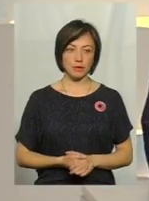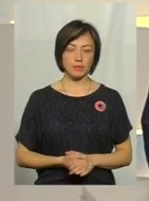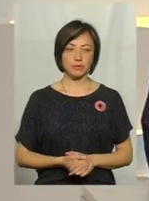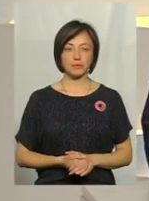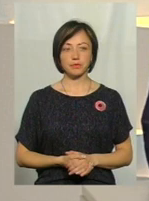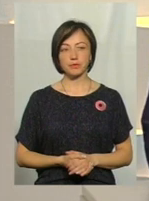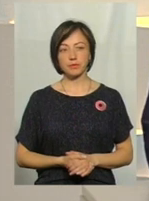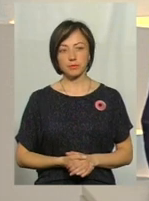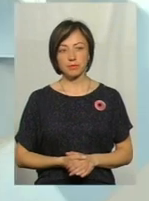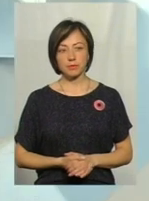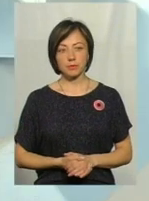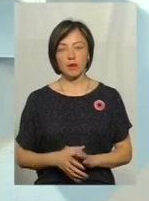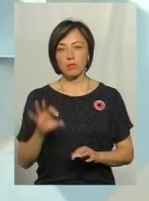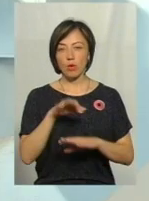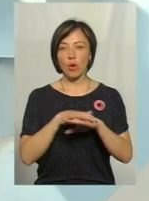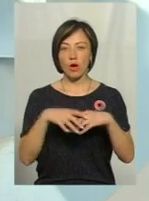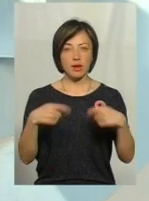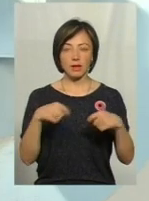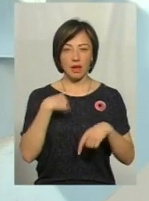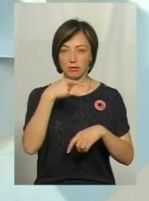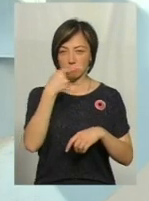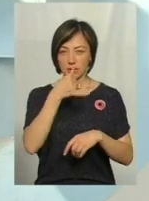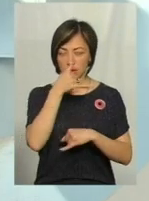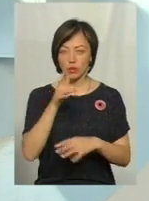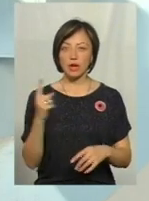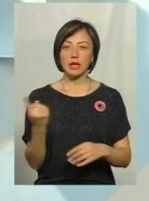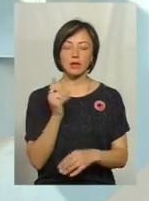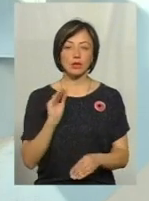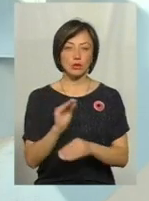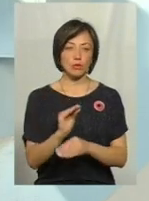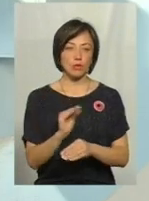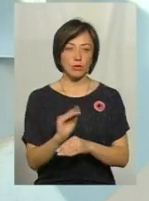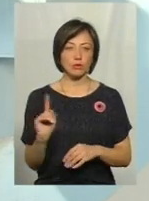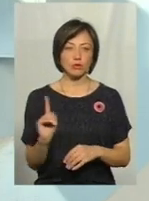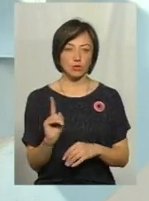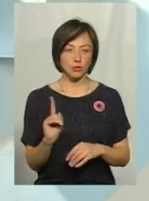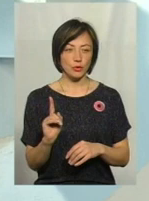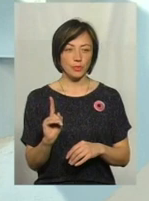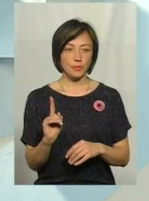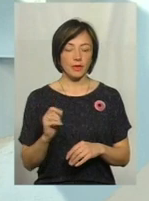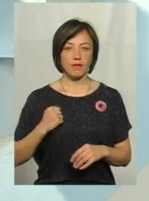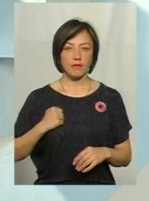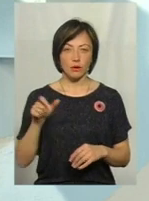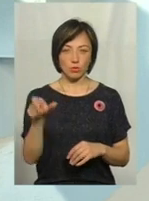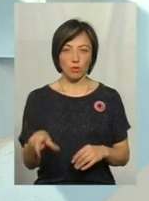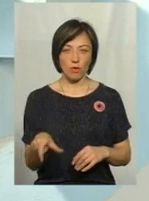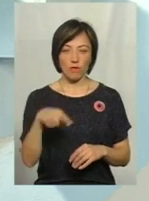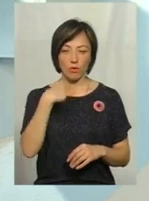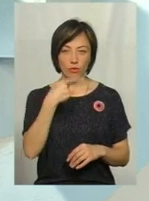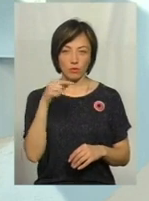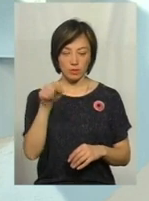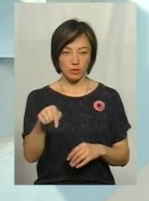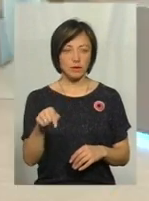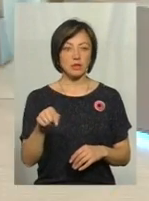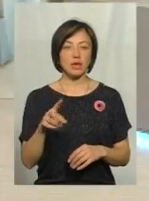Ну, думаю, про ринки я вже не буду говорити. Єдине, що доповню військового, що